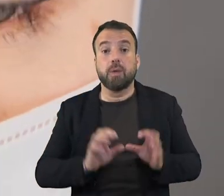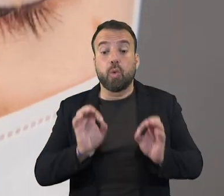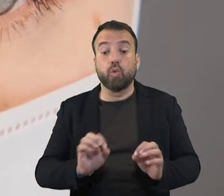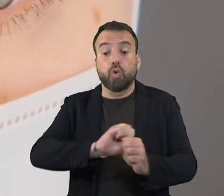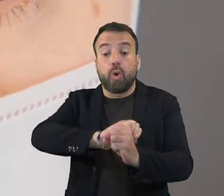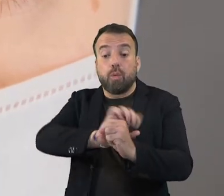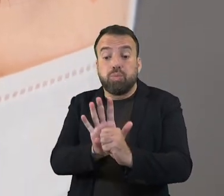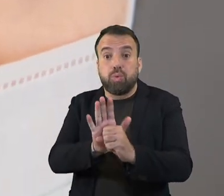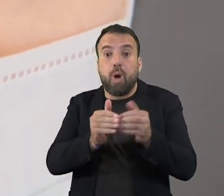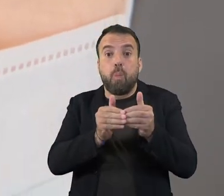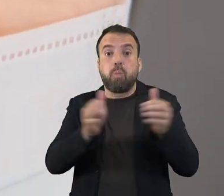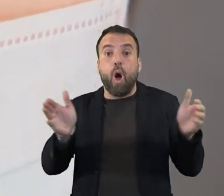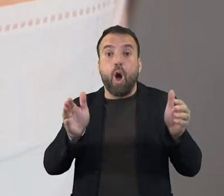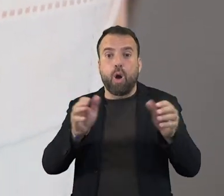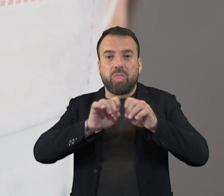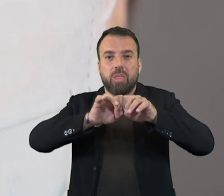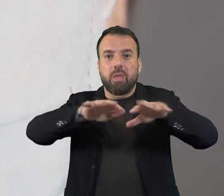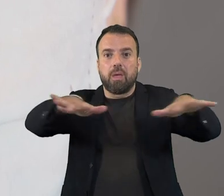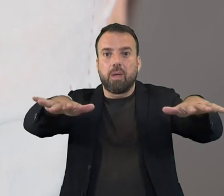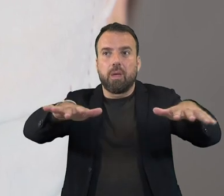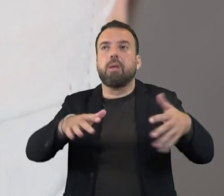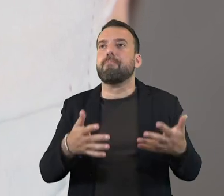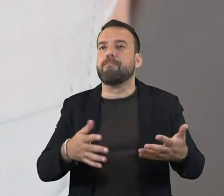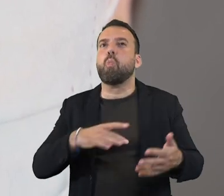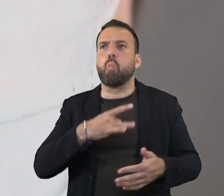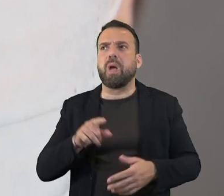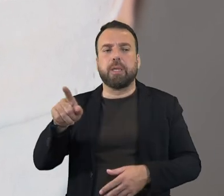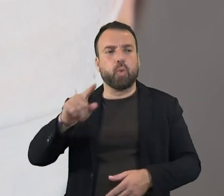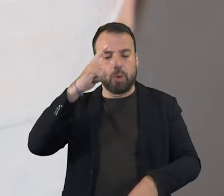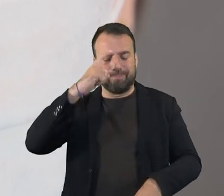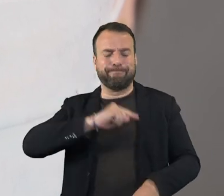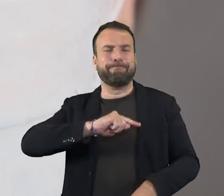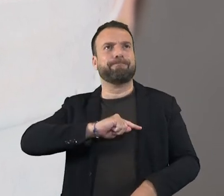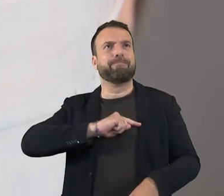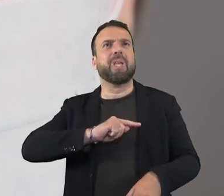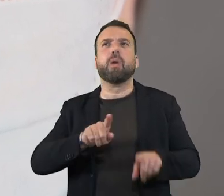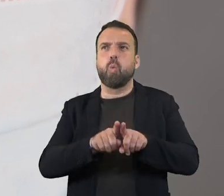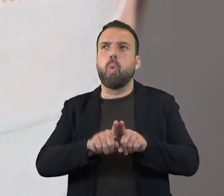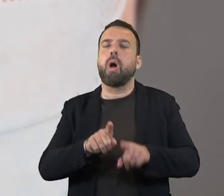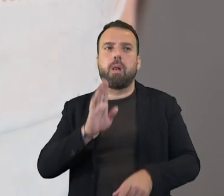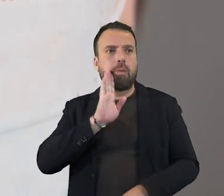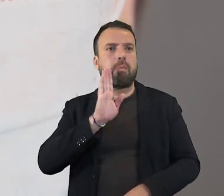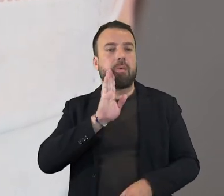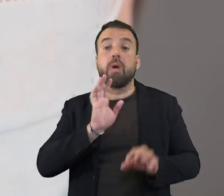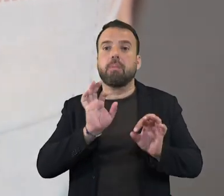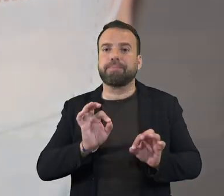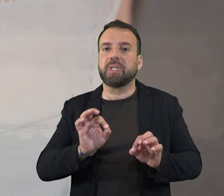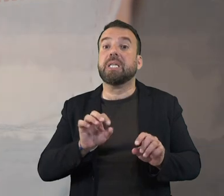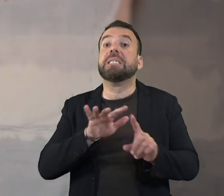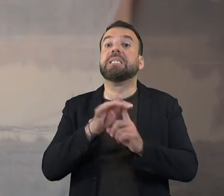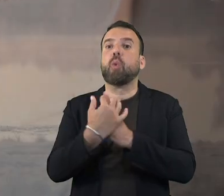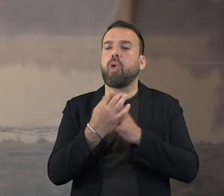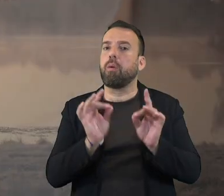aquestes sensacions. Ens trobem davant d'una situació excepcional que suposa un repte a tots els nivells.